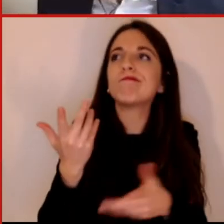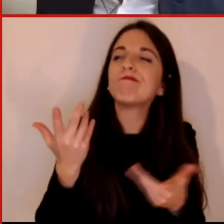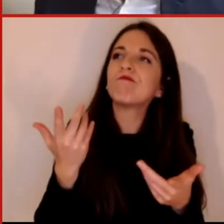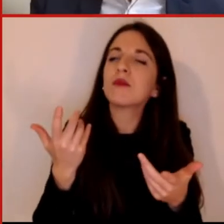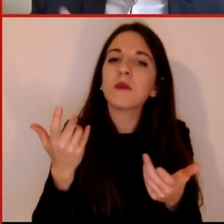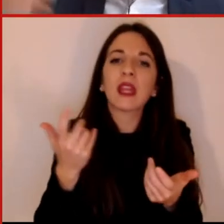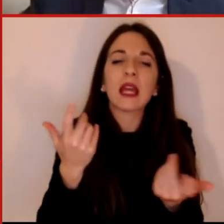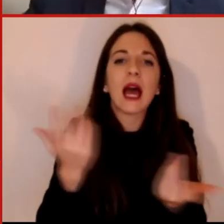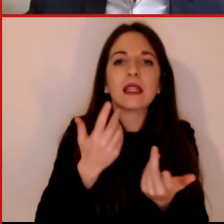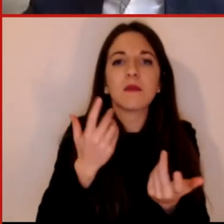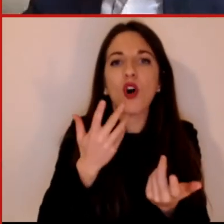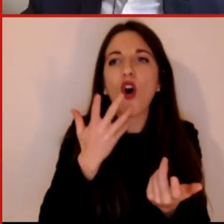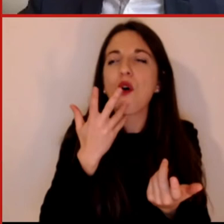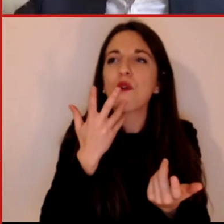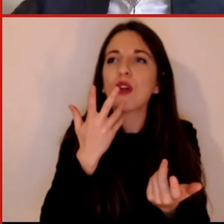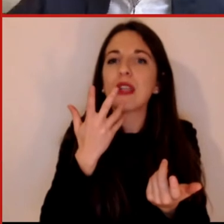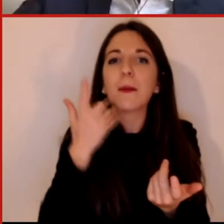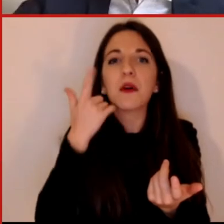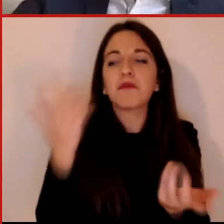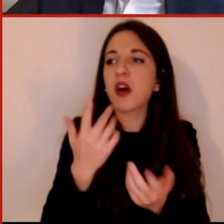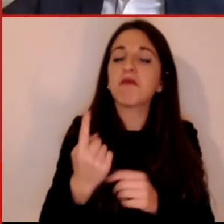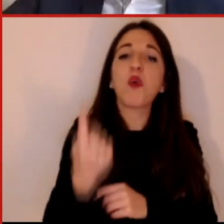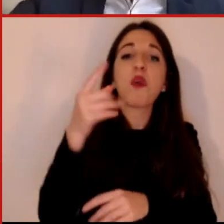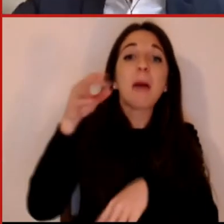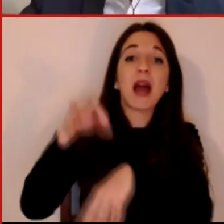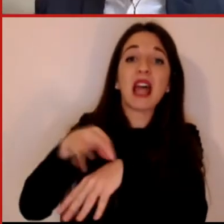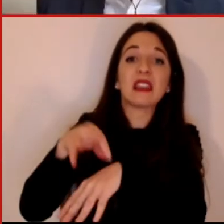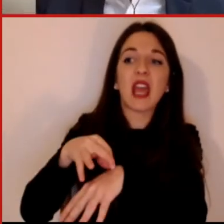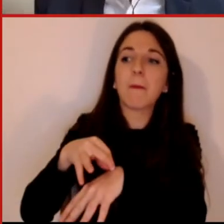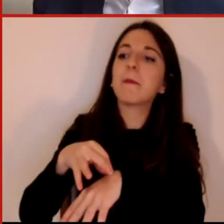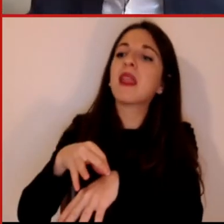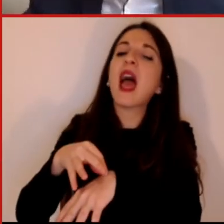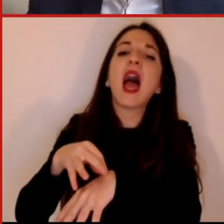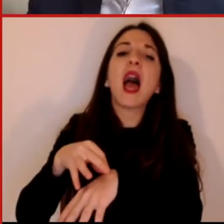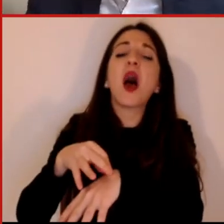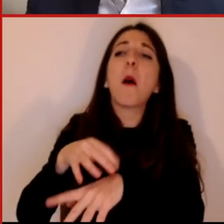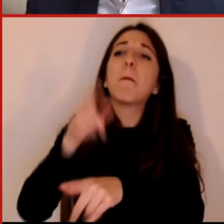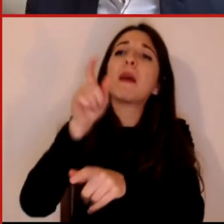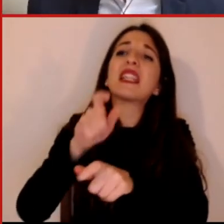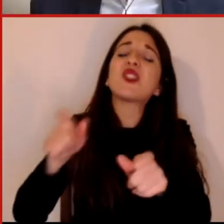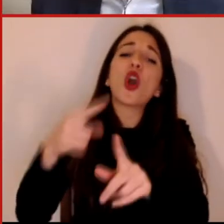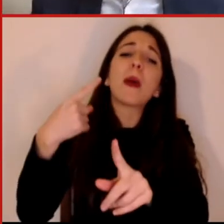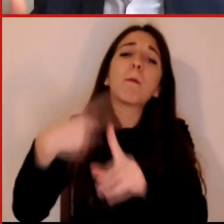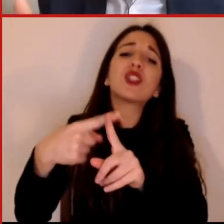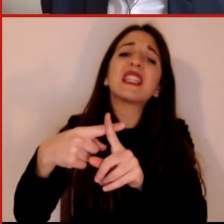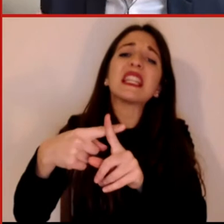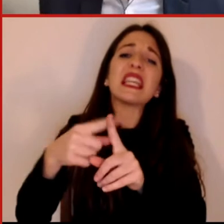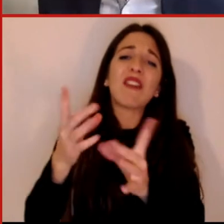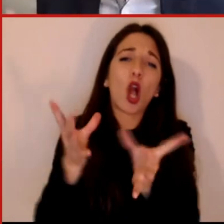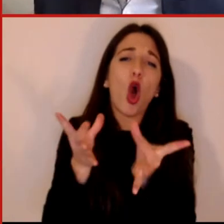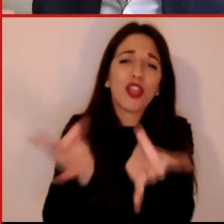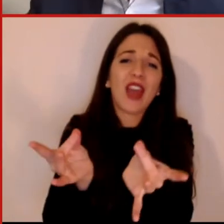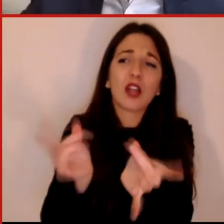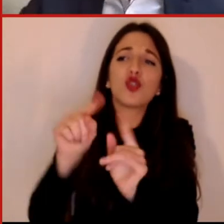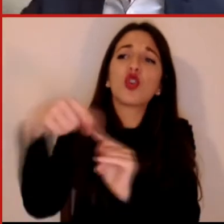temporale o che ci dicano quanti casi di una malattia ci siano domani, in realtà questo è un dato che non è fondamentale, quello che vogliamo fare